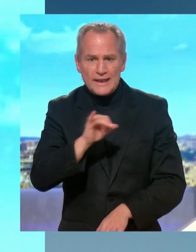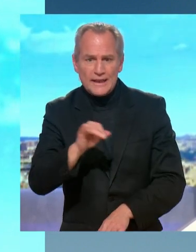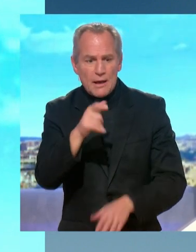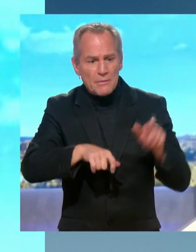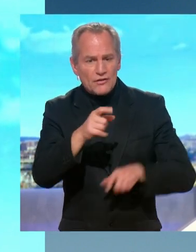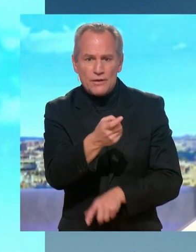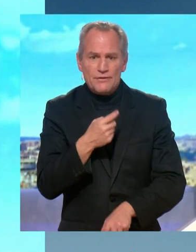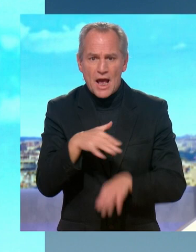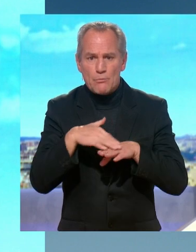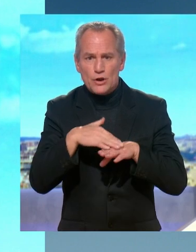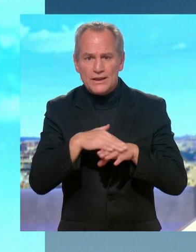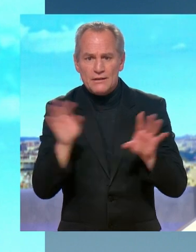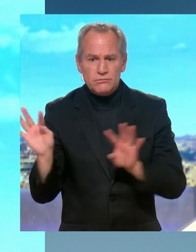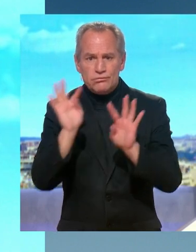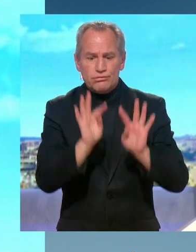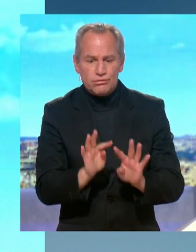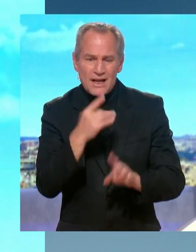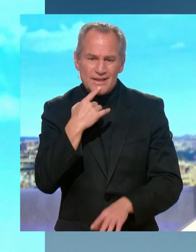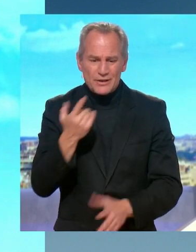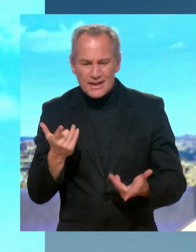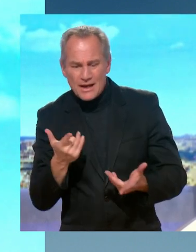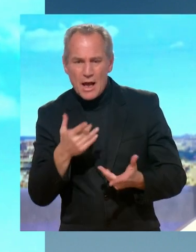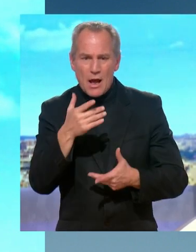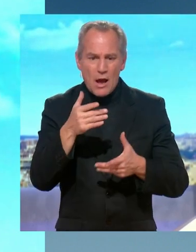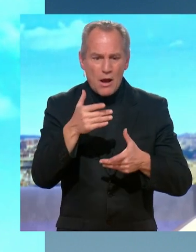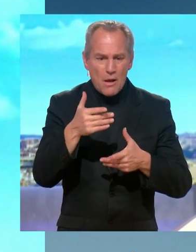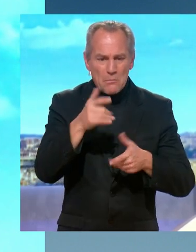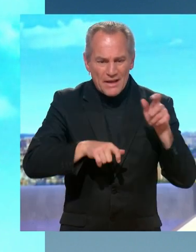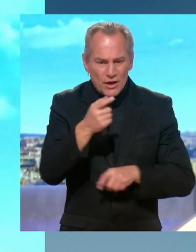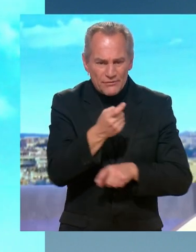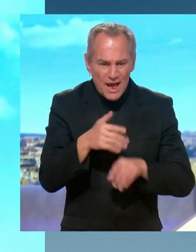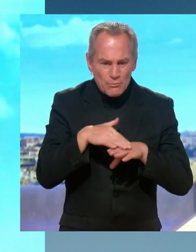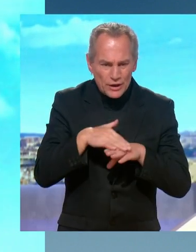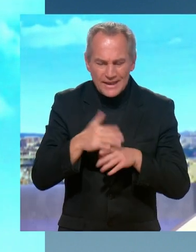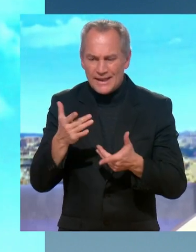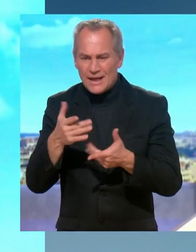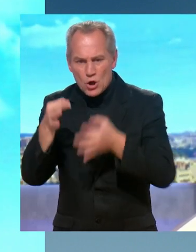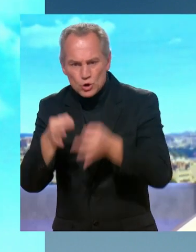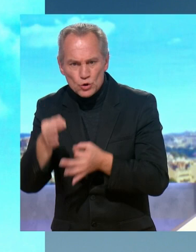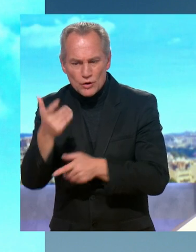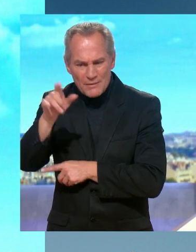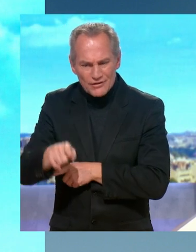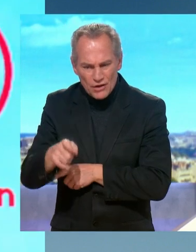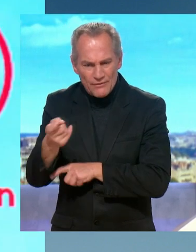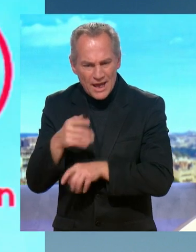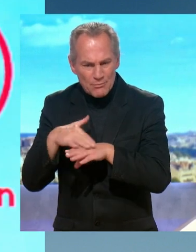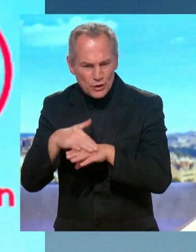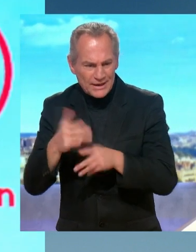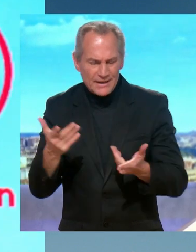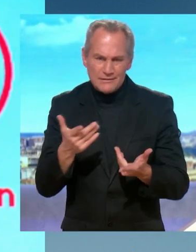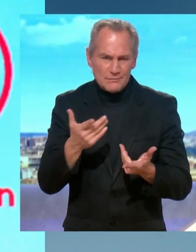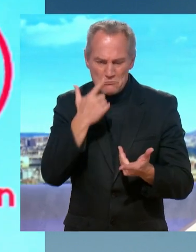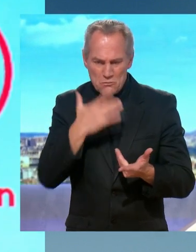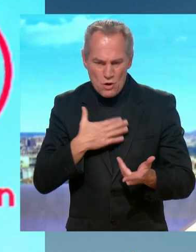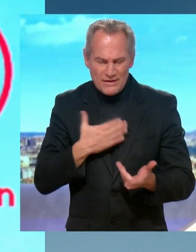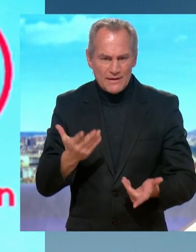cette Cour fait peser le soupçon de l'entre-soi sur chacune de ces décisions. Faut-il supprimer la Cour de justice de la République, Gérald Darmanin ? – Alors non, je ne le pense pas.